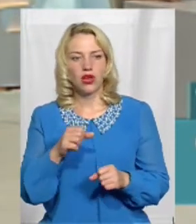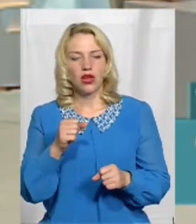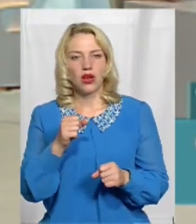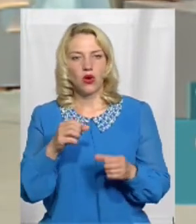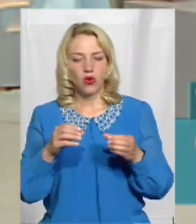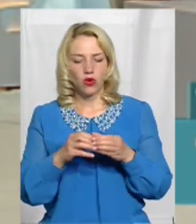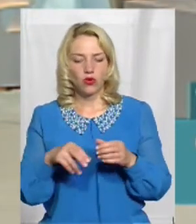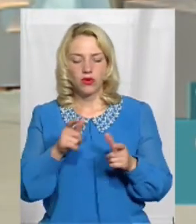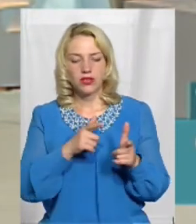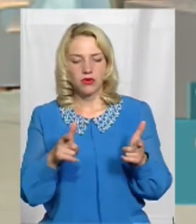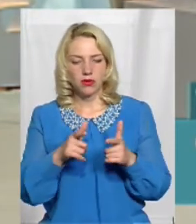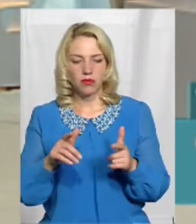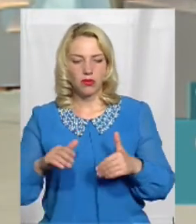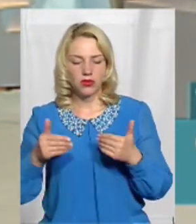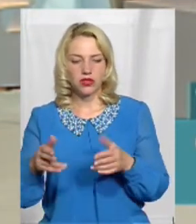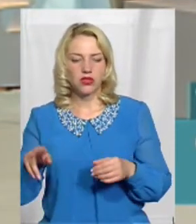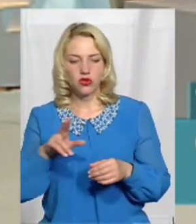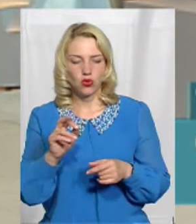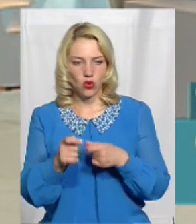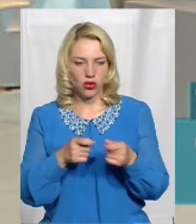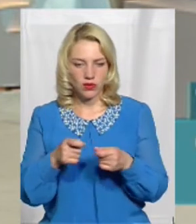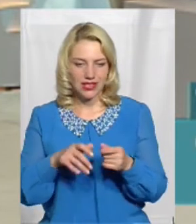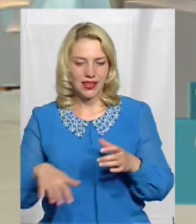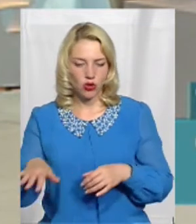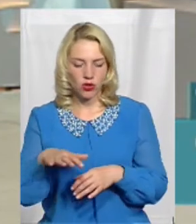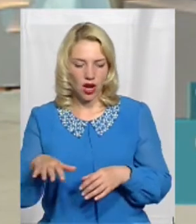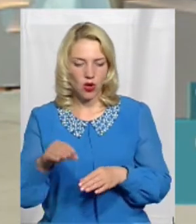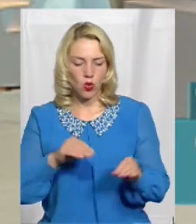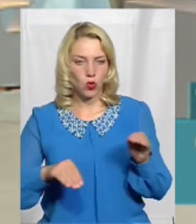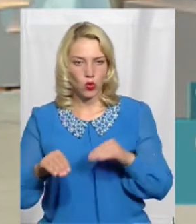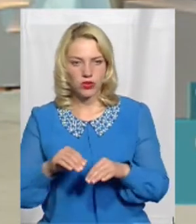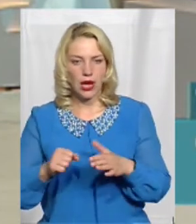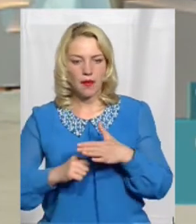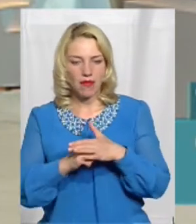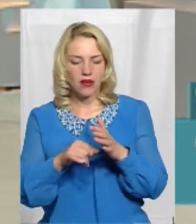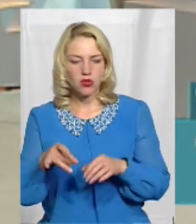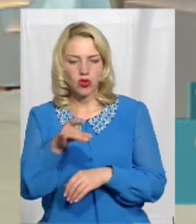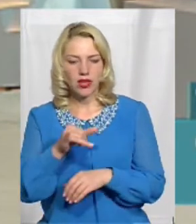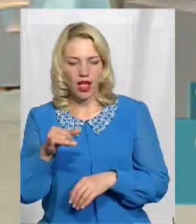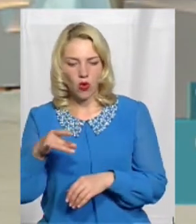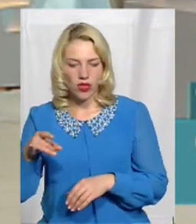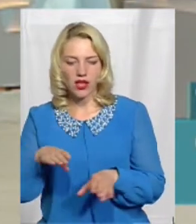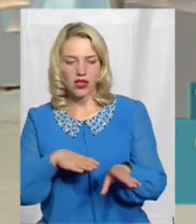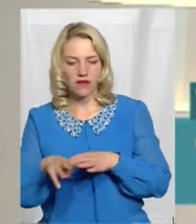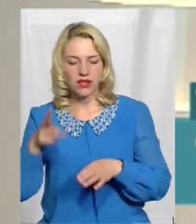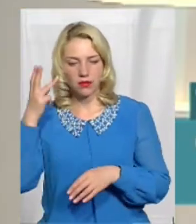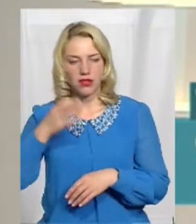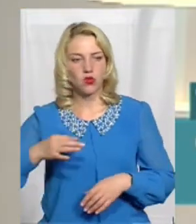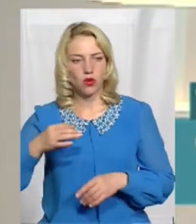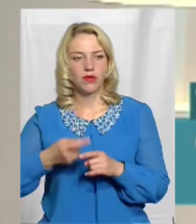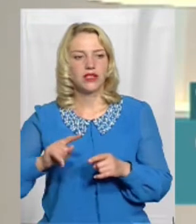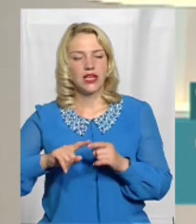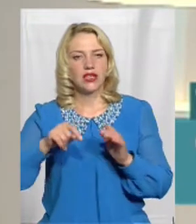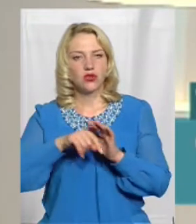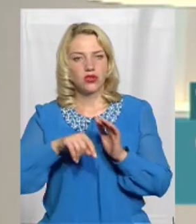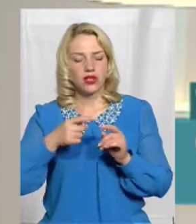пропозицій щодо адміністративного територіального устрою базового та районного рівнів Хмельницької області Простіше кажучи,